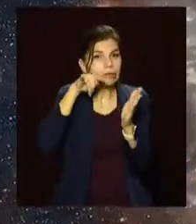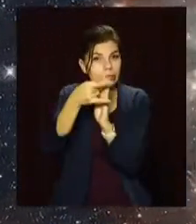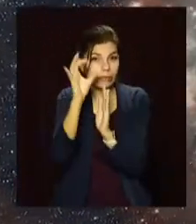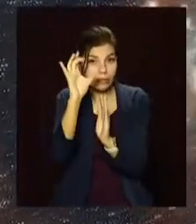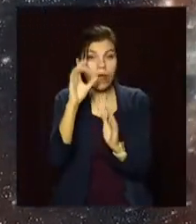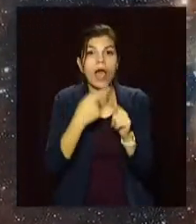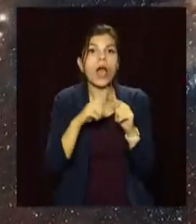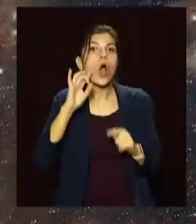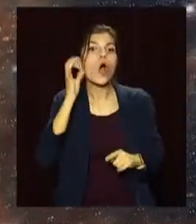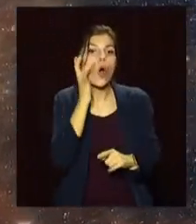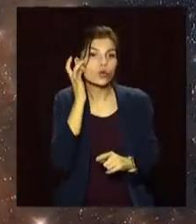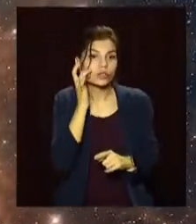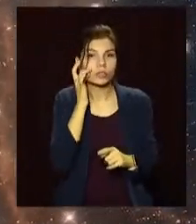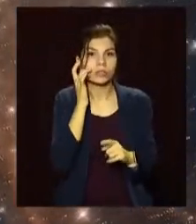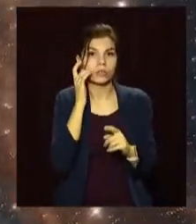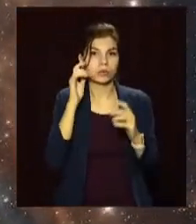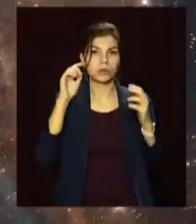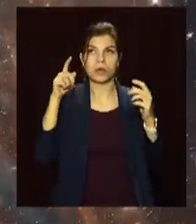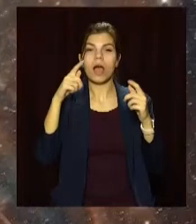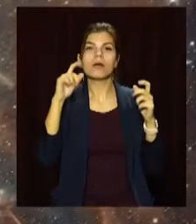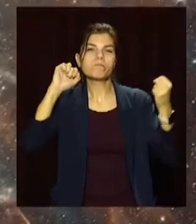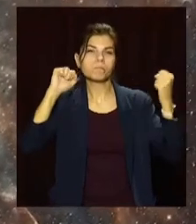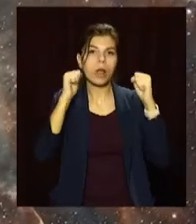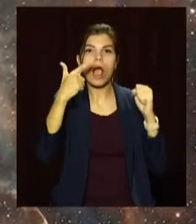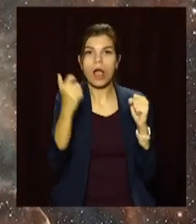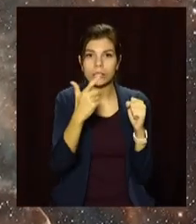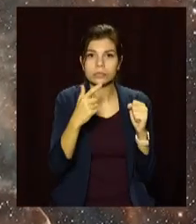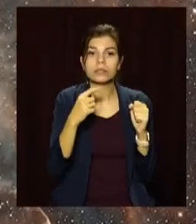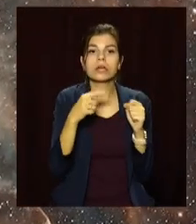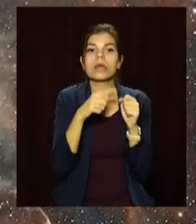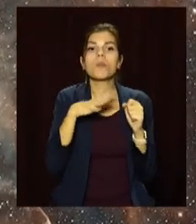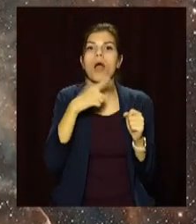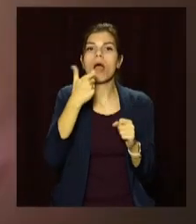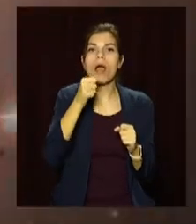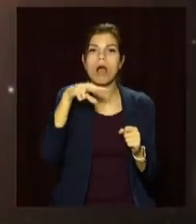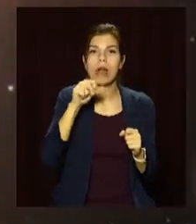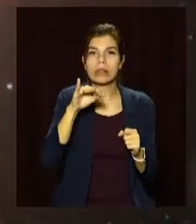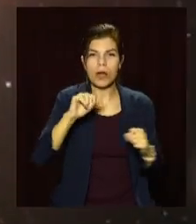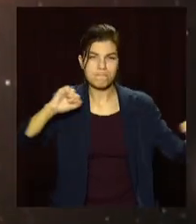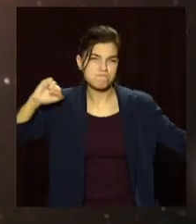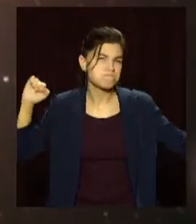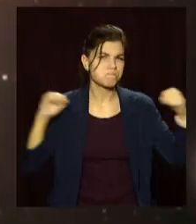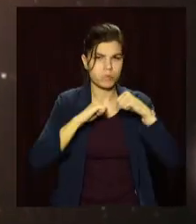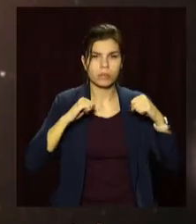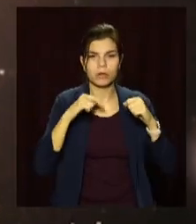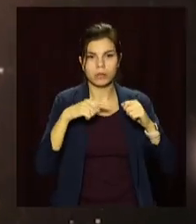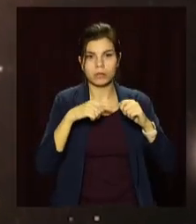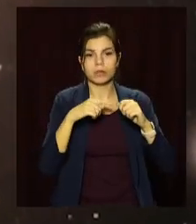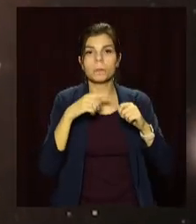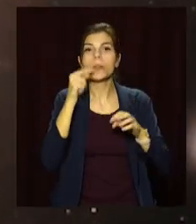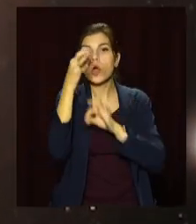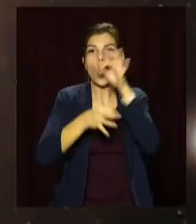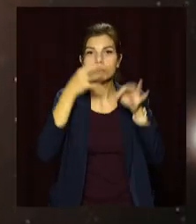а помаранчевий відтінок утворений стисненим газом в результаті зіткнення галактик. Зображення було отримано за допомогою